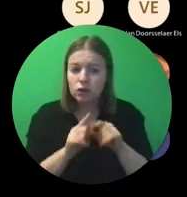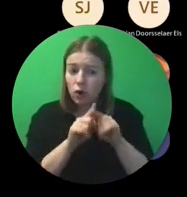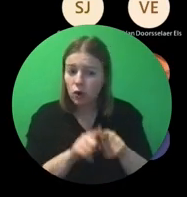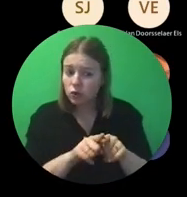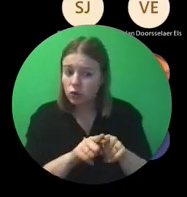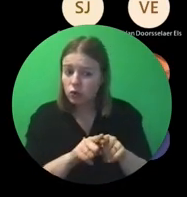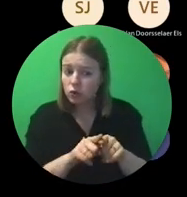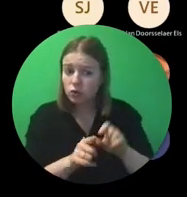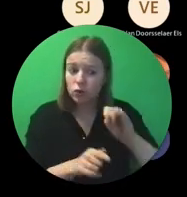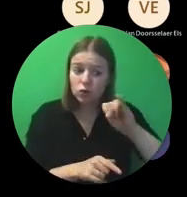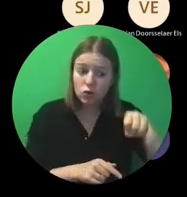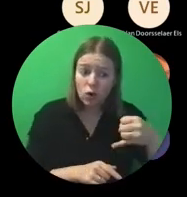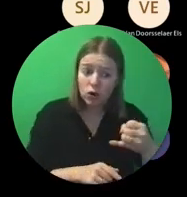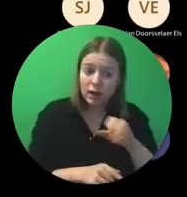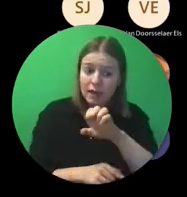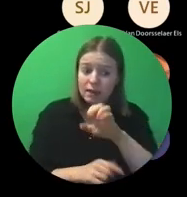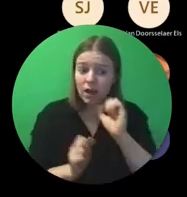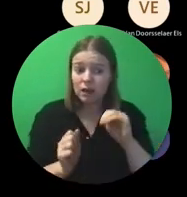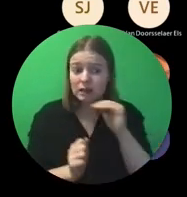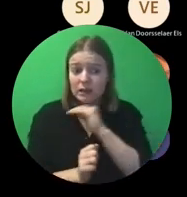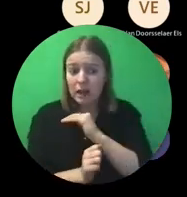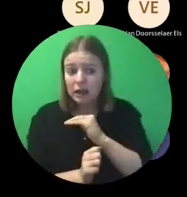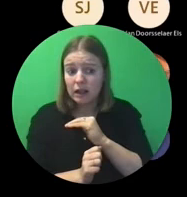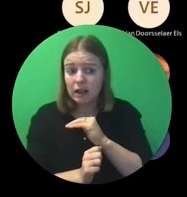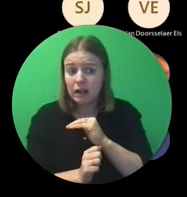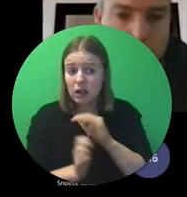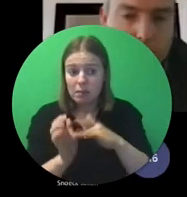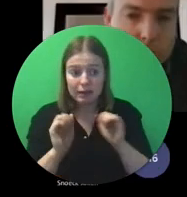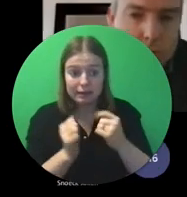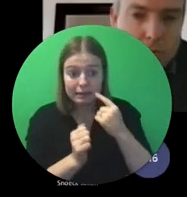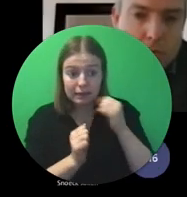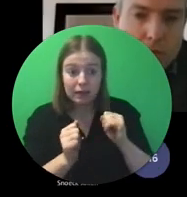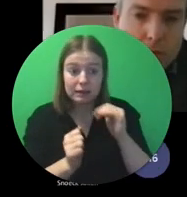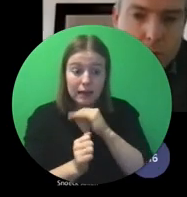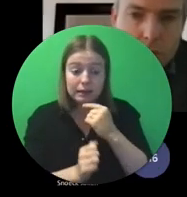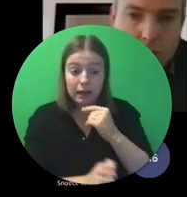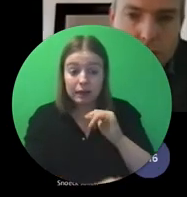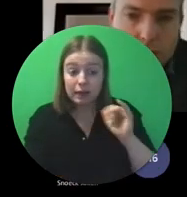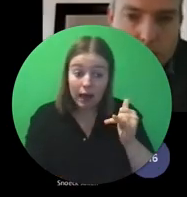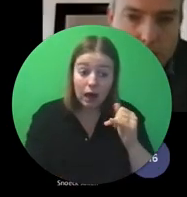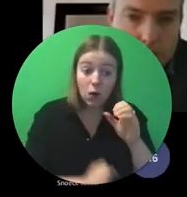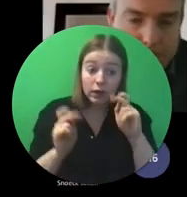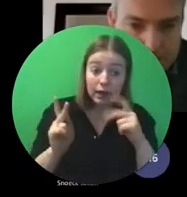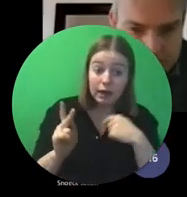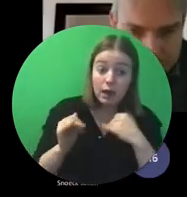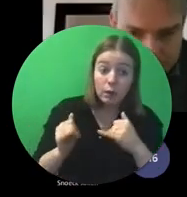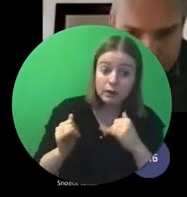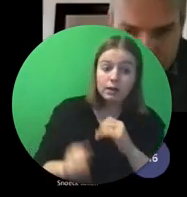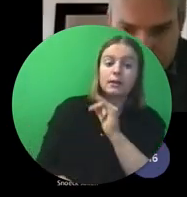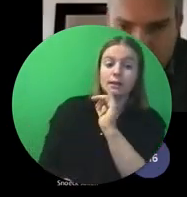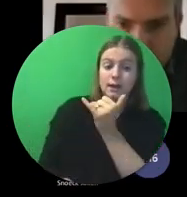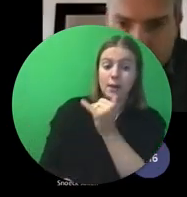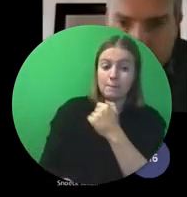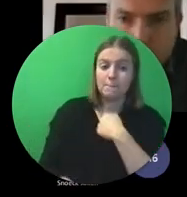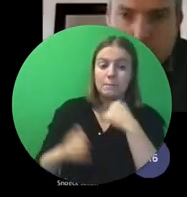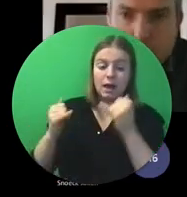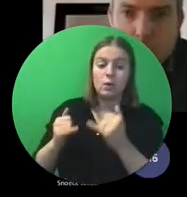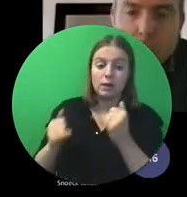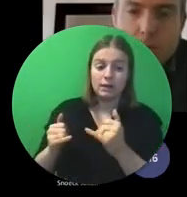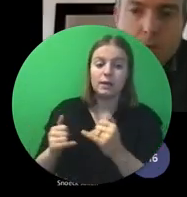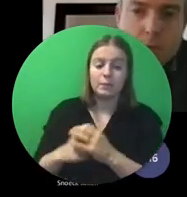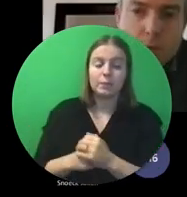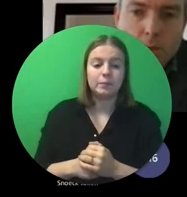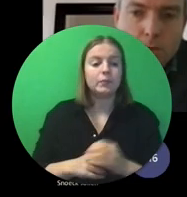Klopt dat? Joke, Eva, kunnen jullie gewoon eventjes, want ik kan het hier niet zien, gewoon eventjes kort zeggen, ja, oké, stand by. Ik ben er al,